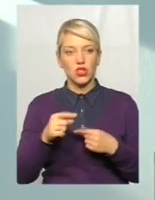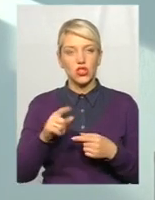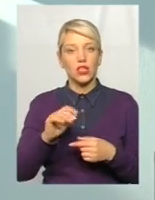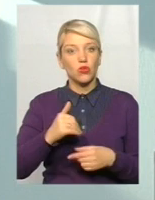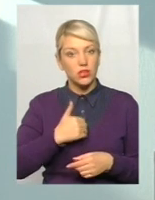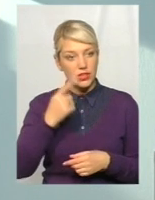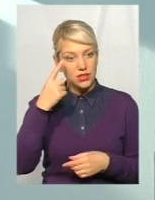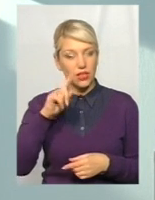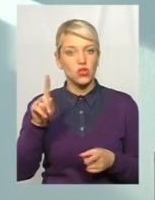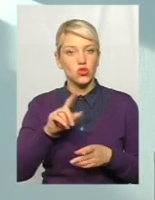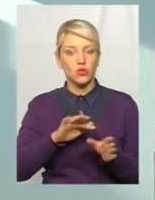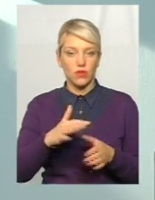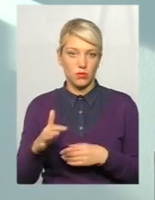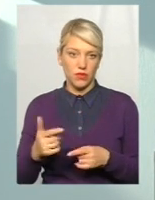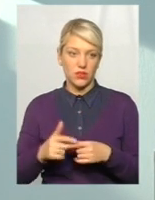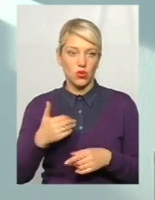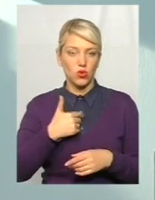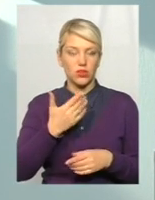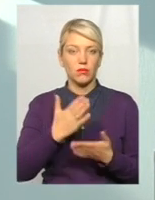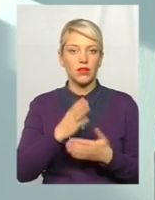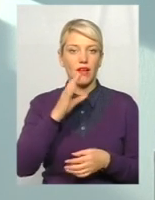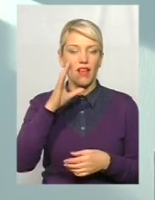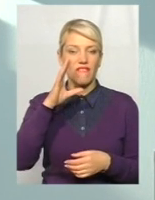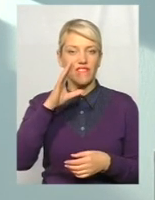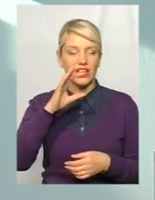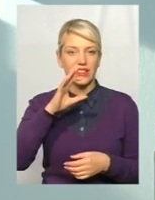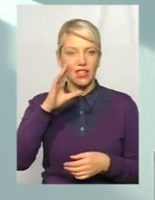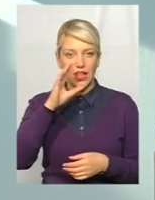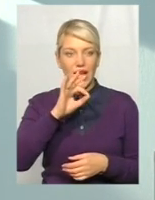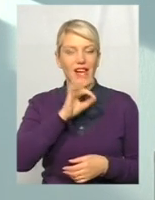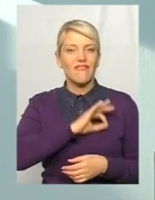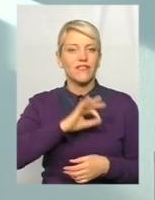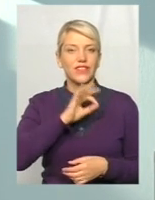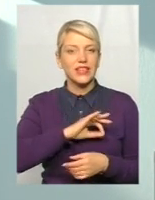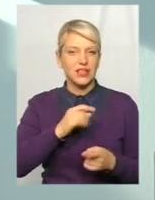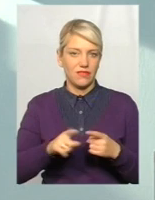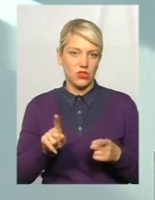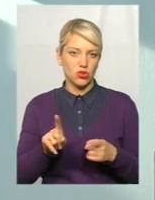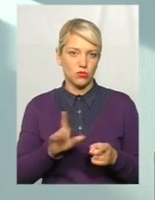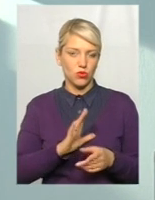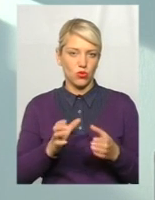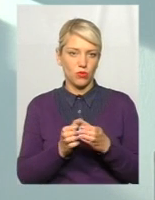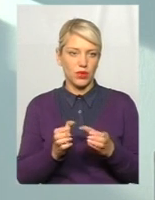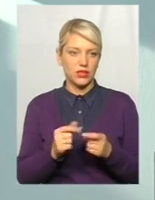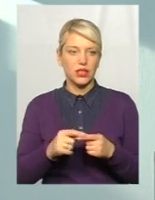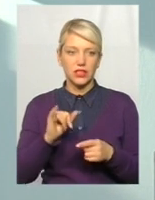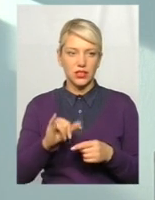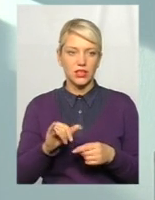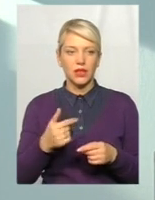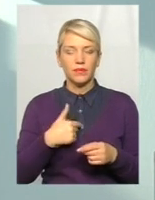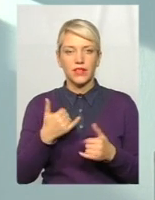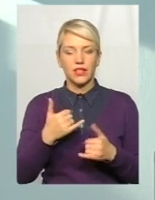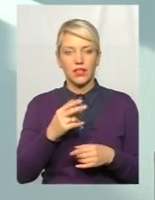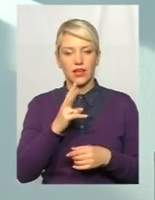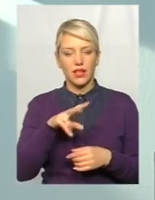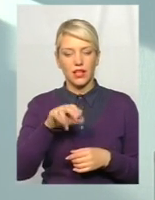хочуть знати, що відбувається, вони хочуть ефективно керувати це. Тому тенденція свіжа, в принципі, цей проєкт, який ми зараз реалізовуємо і започковуємо в минулому